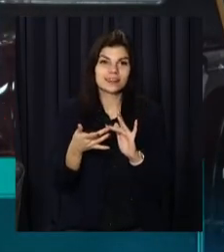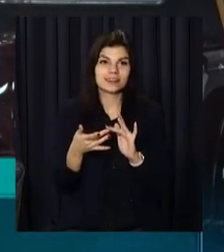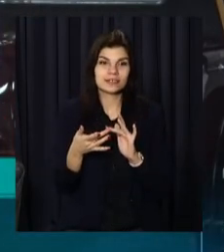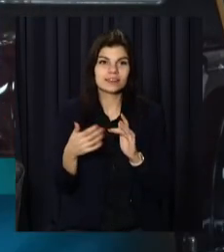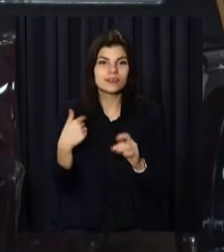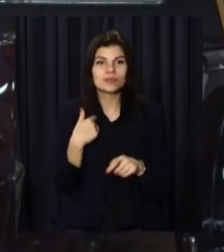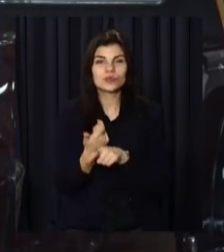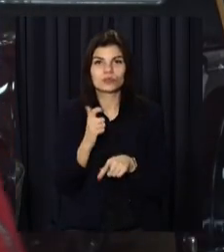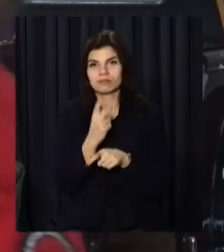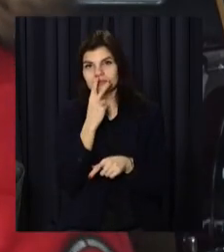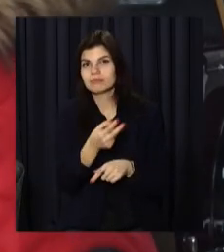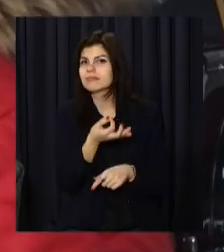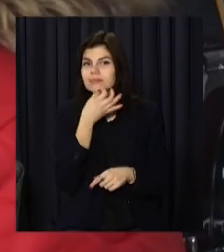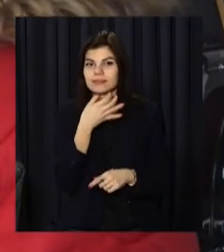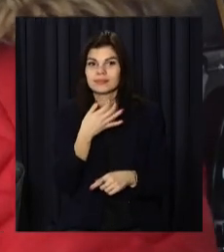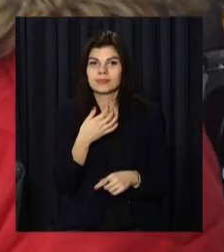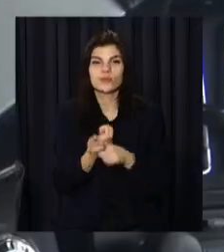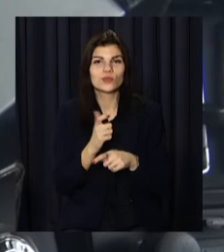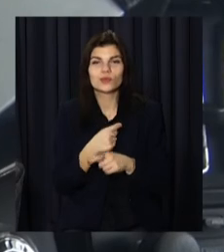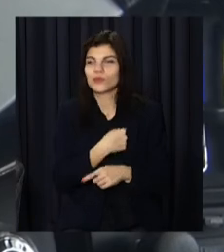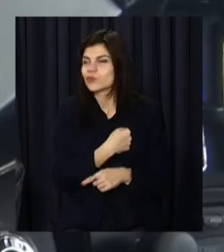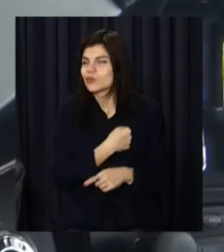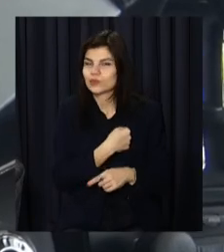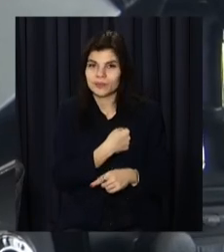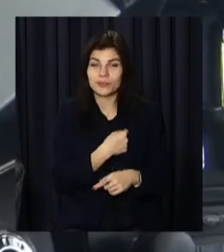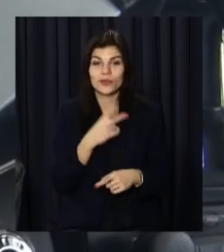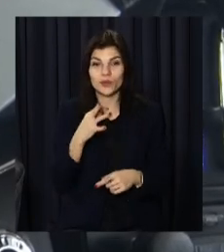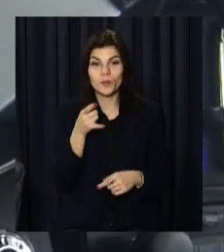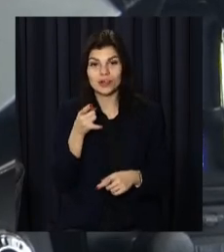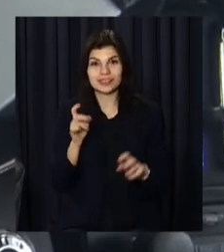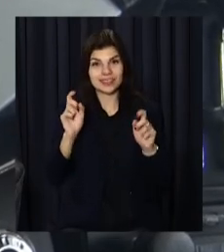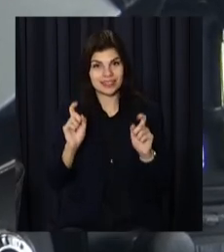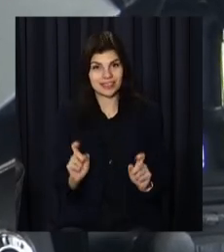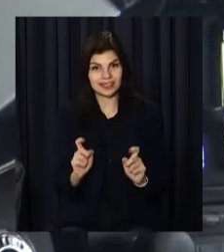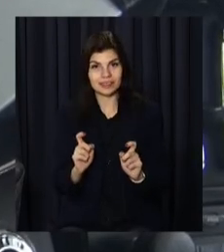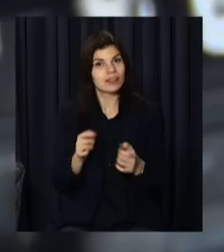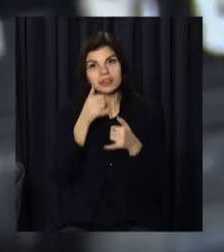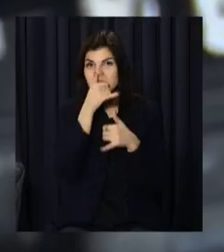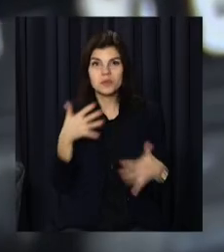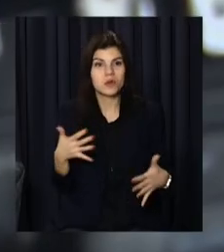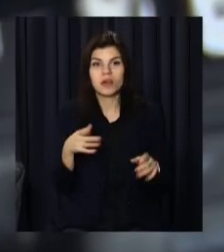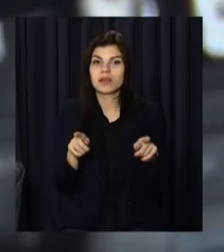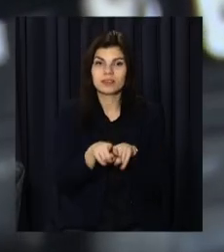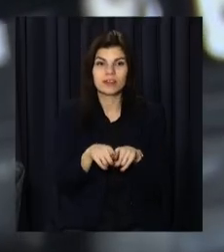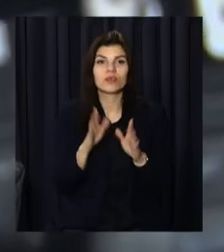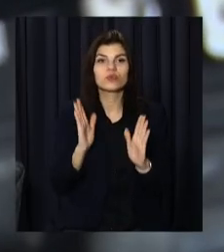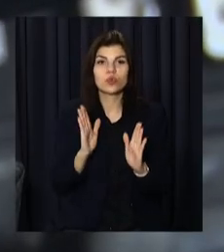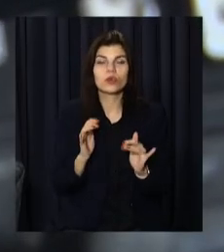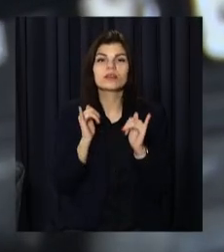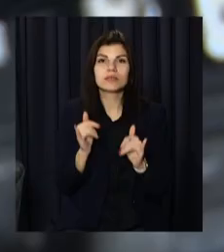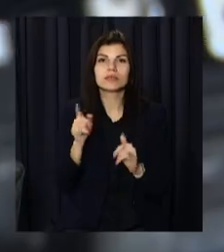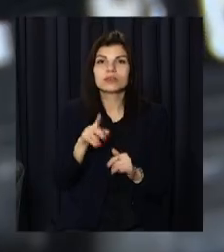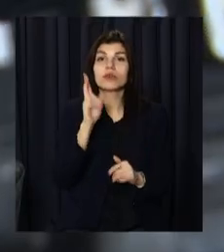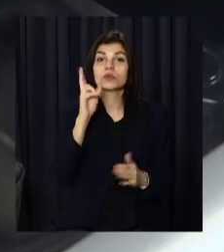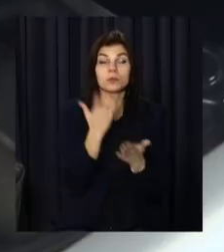мені дуже вона сподобалась до душі. Та сісти в раритетну автівку Єгор не може. Такі привілеї лише для тих, хто